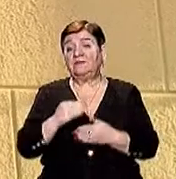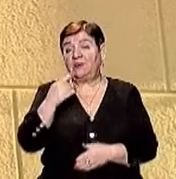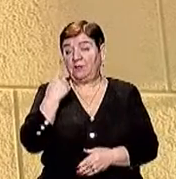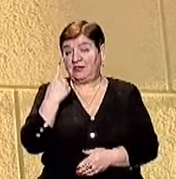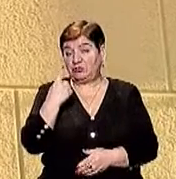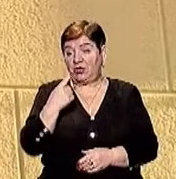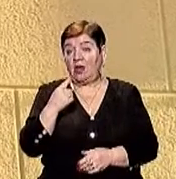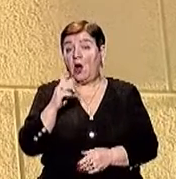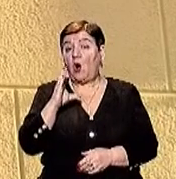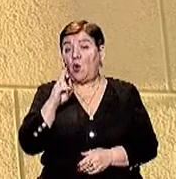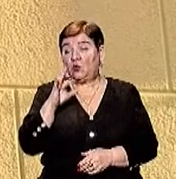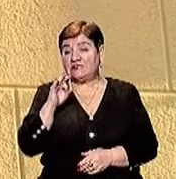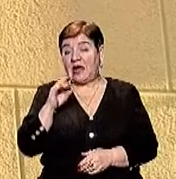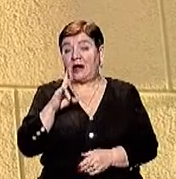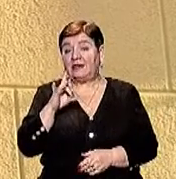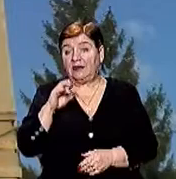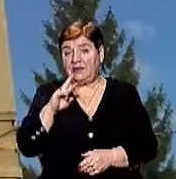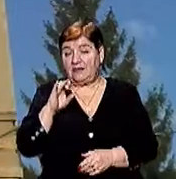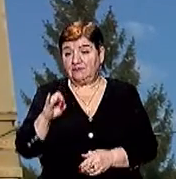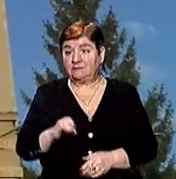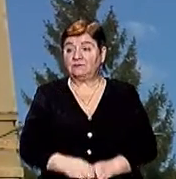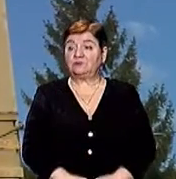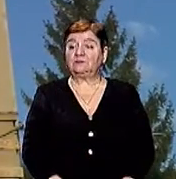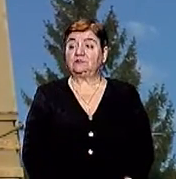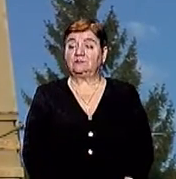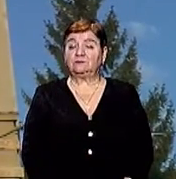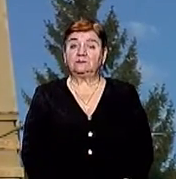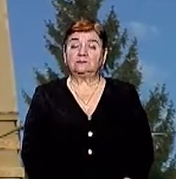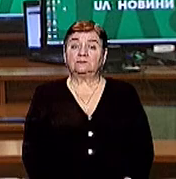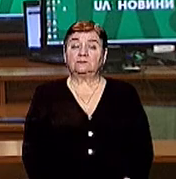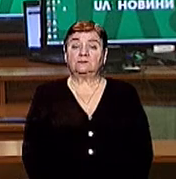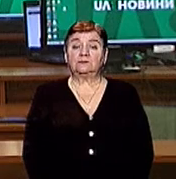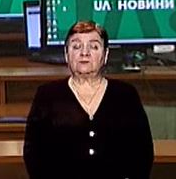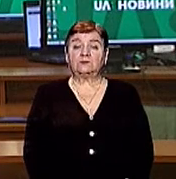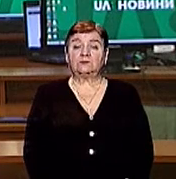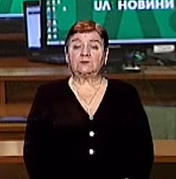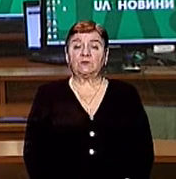курс академії Оксана Ошакова, Андрій Гісем, Остап Попович, новини на Суспільному